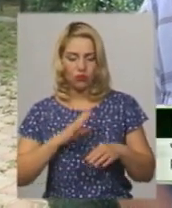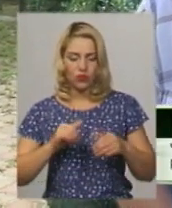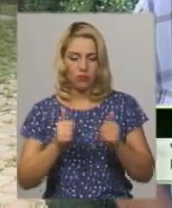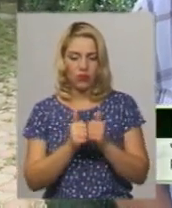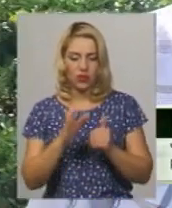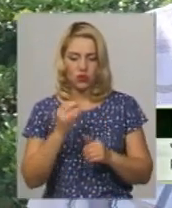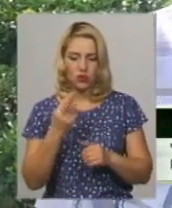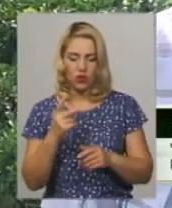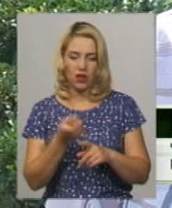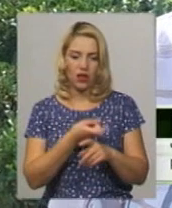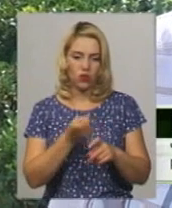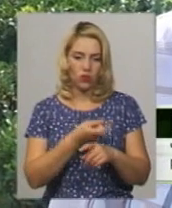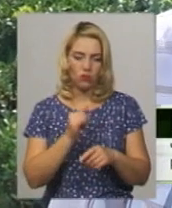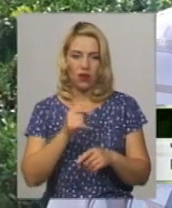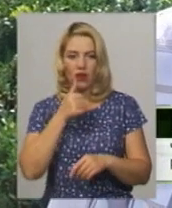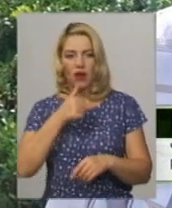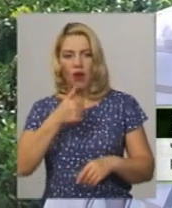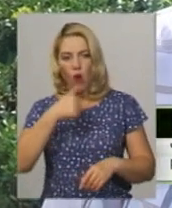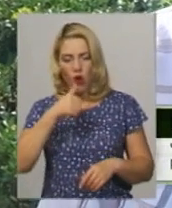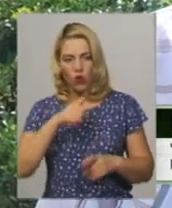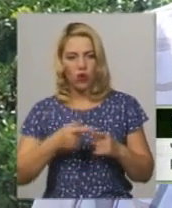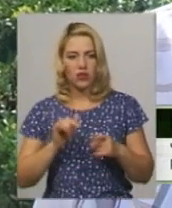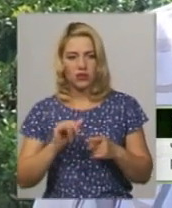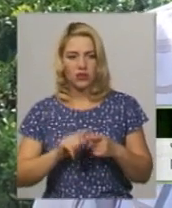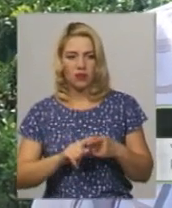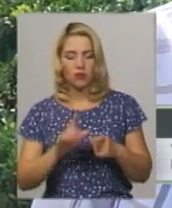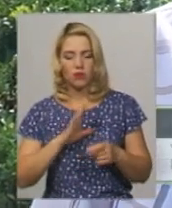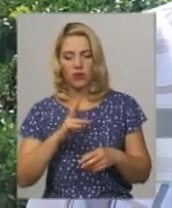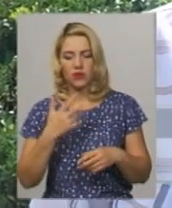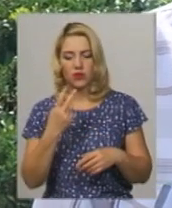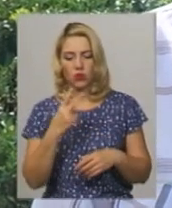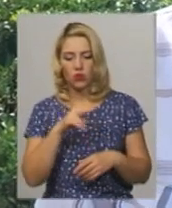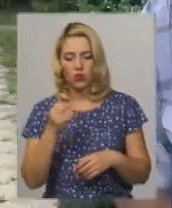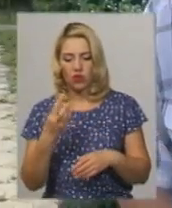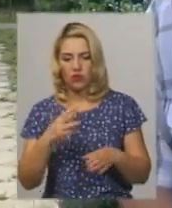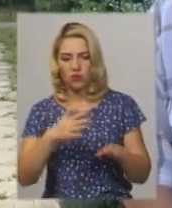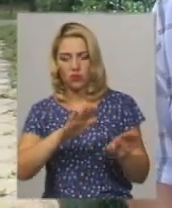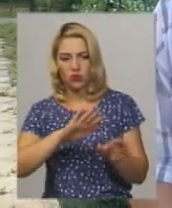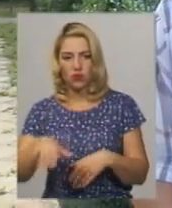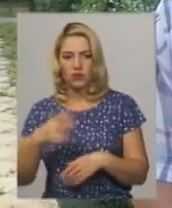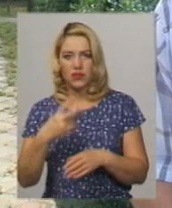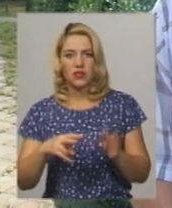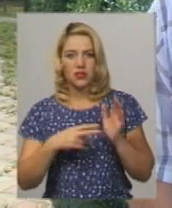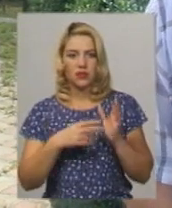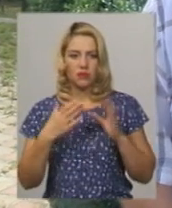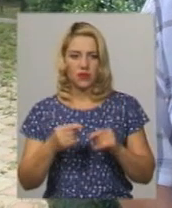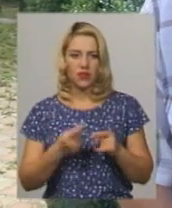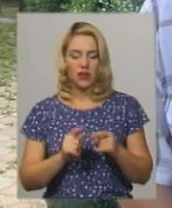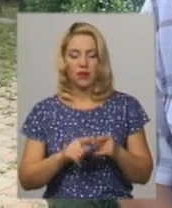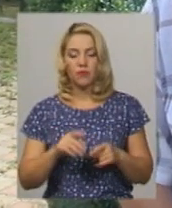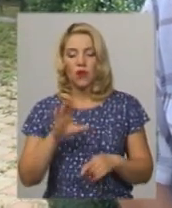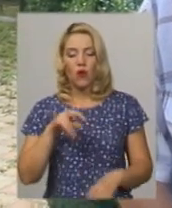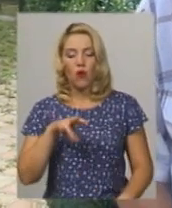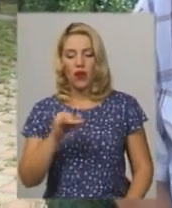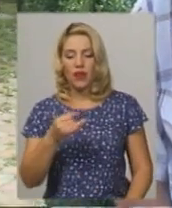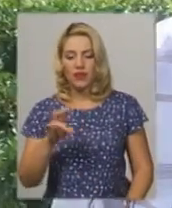горох, все, зелене. Пройшов вже термін, це від 2 червня вже пройшло 27 днів. Зі слів Валерія Боднара, Володимиру Олійнику